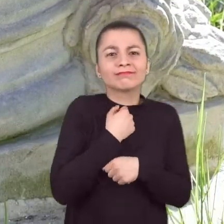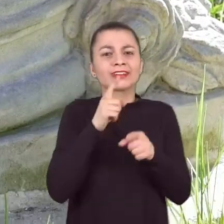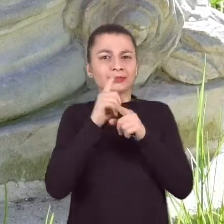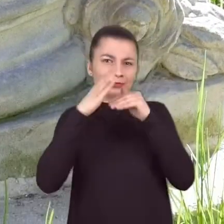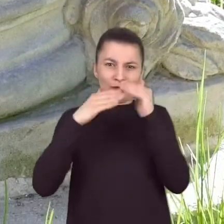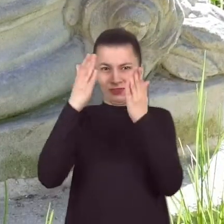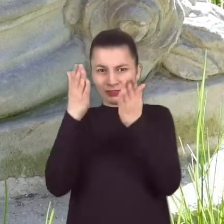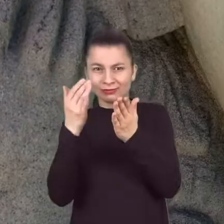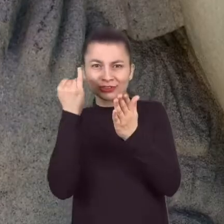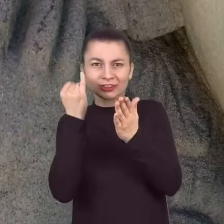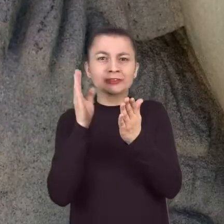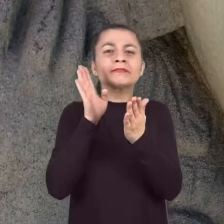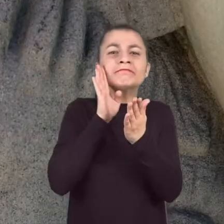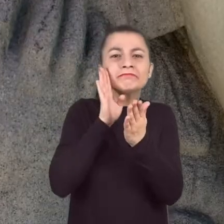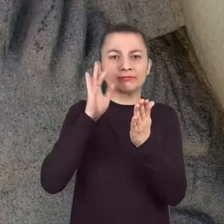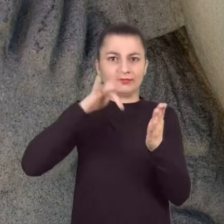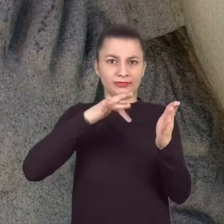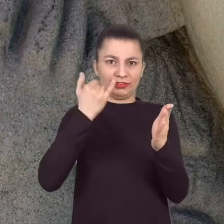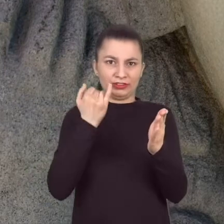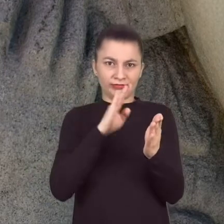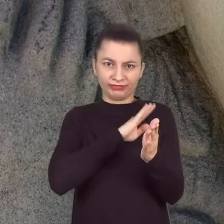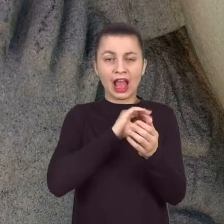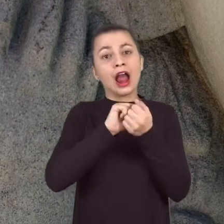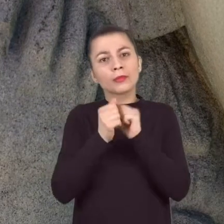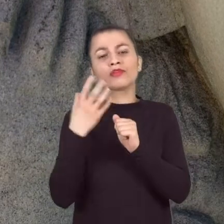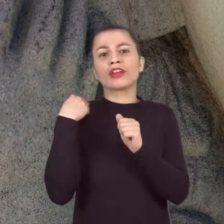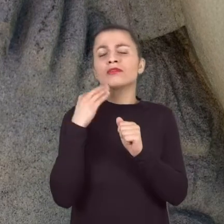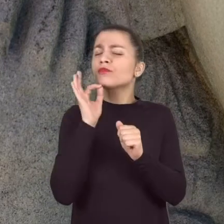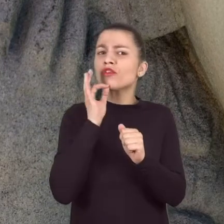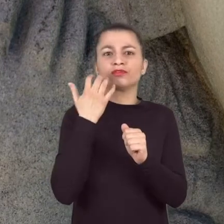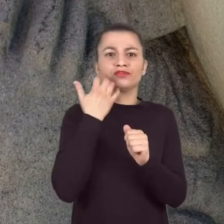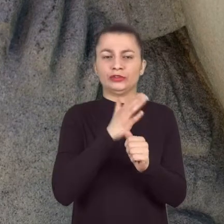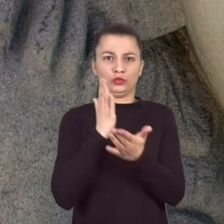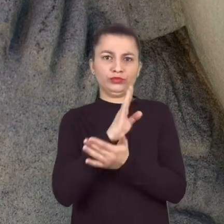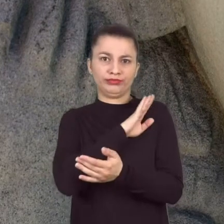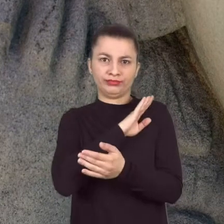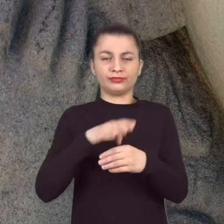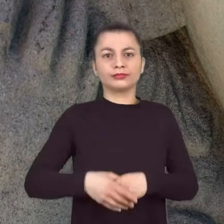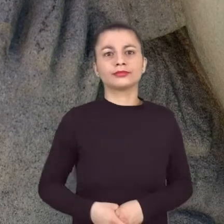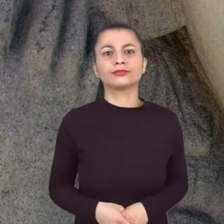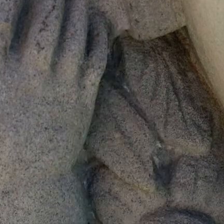mogą wskazywać na nagrobek dziecka lub kogoś zmarłego w młodym wieku.